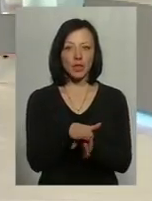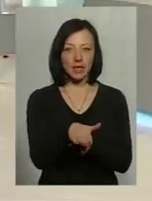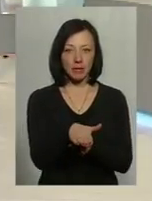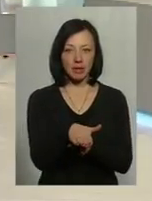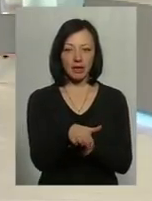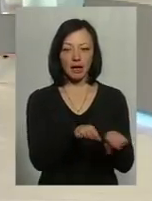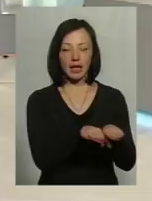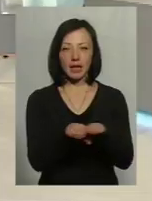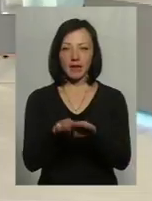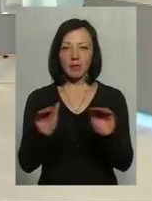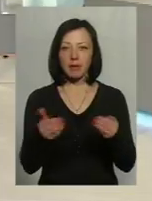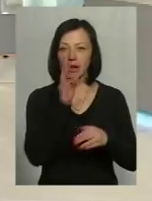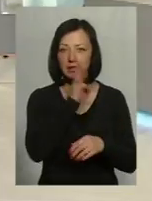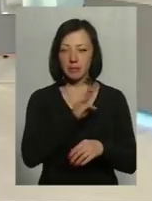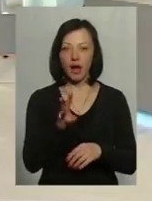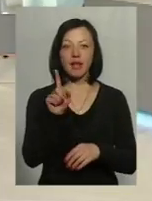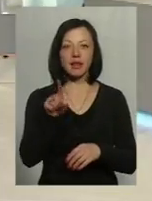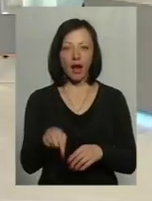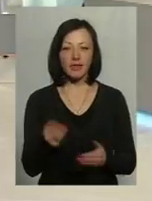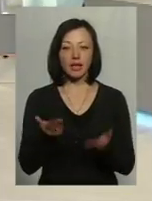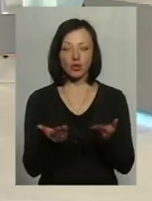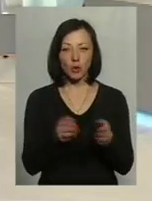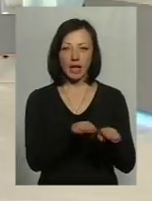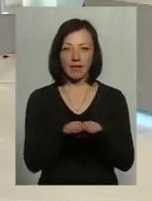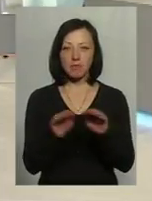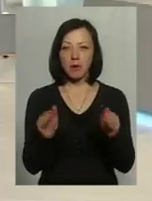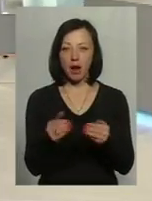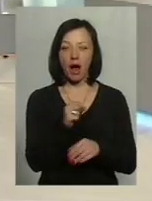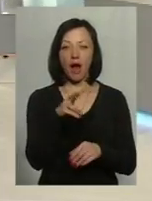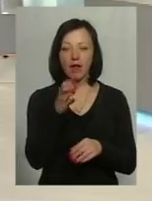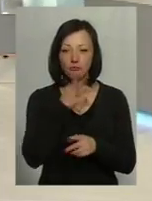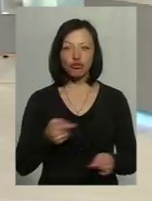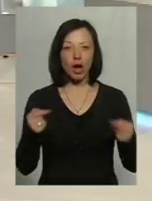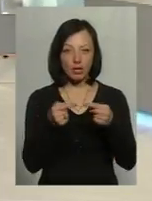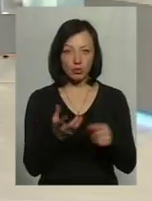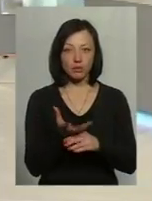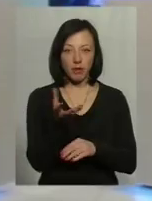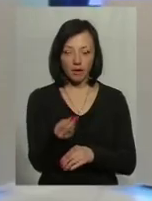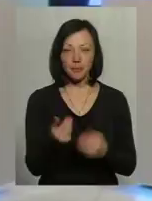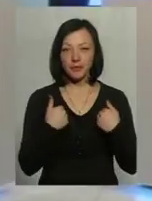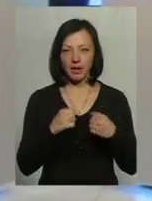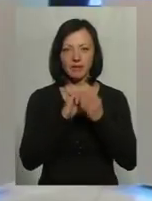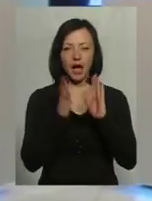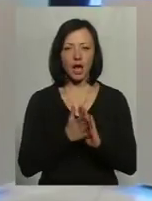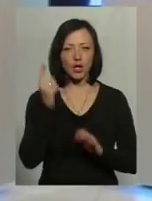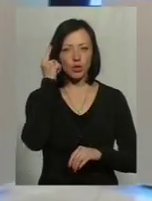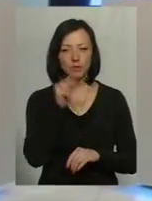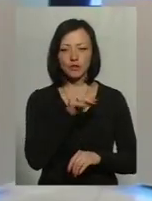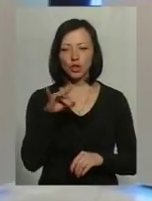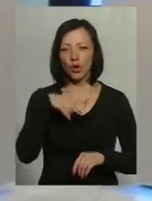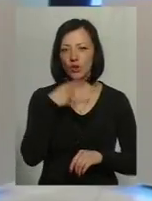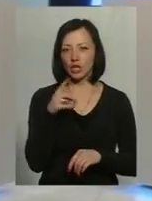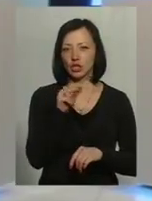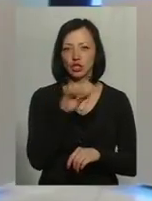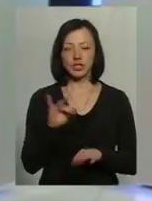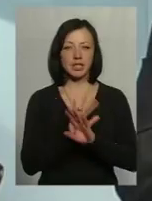той рівень мінімальної зарплати, навіть якщо він на рівні мінімальному, але вчасно сплачується. Я взагалі думав, чи говорити за це чи ні,